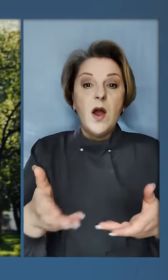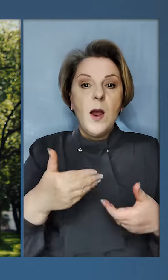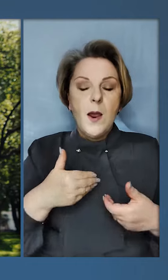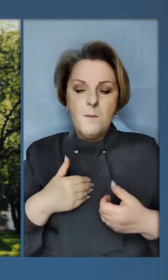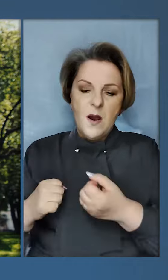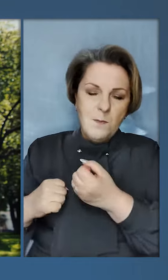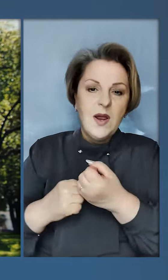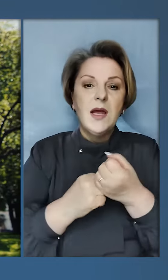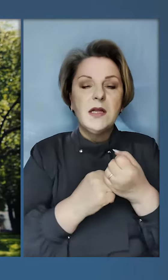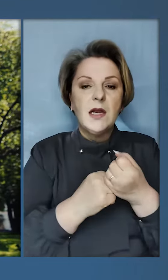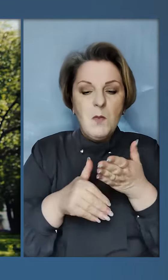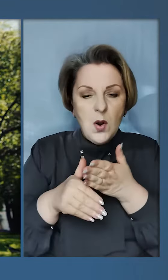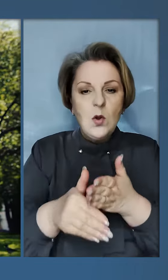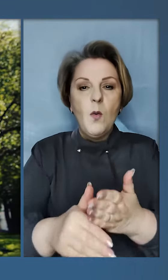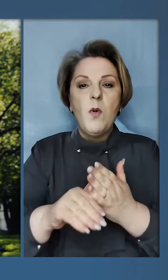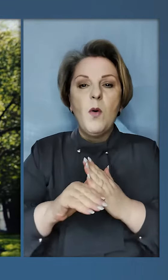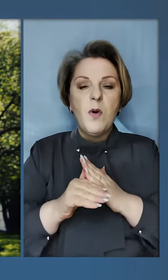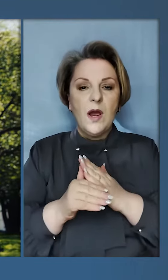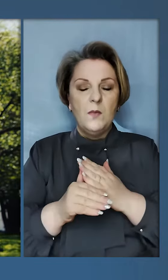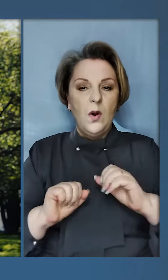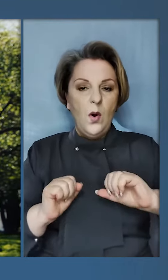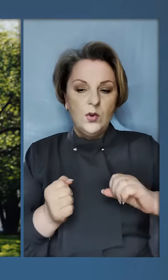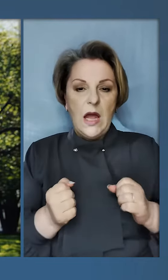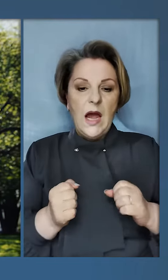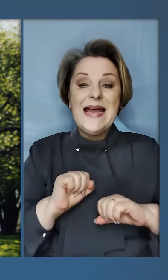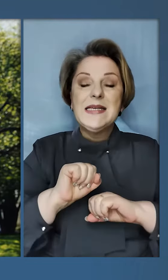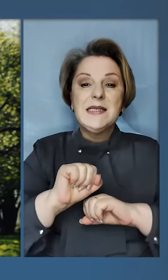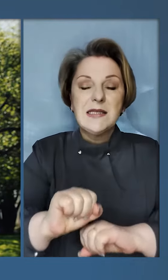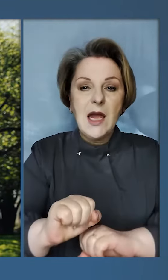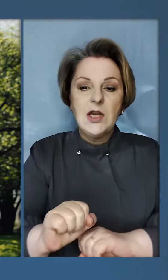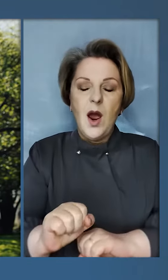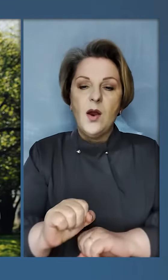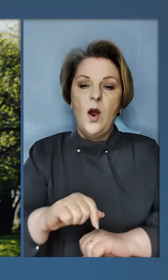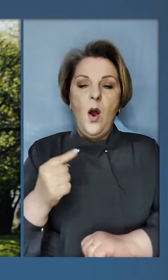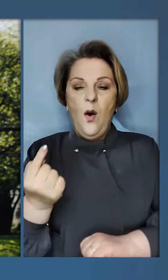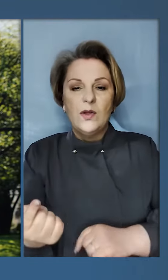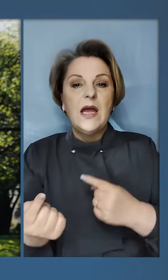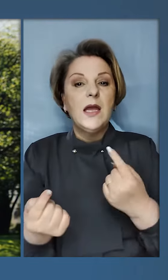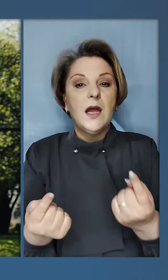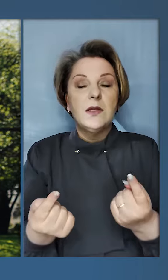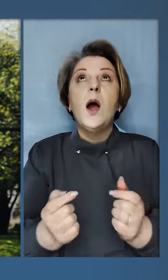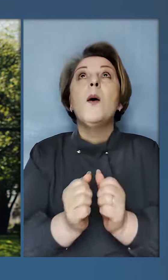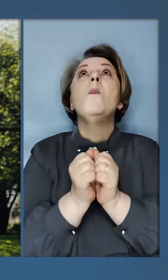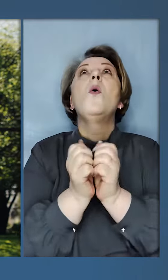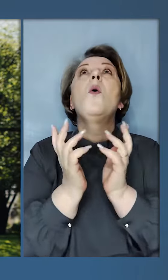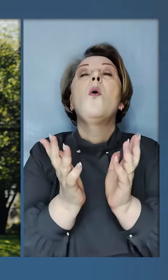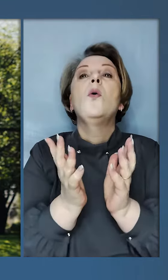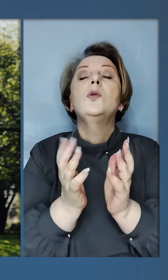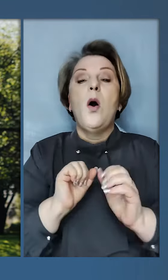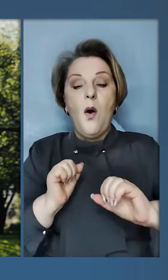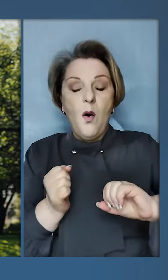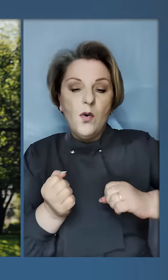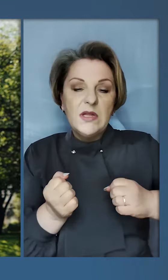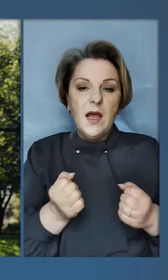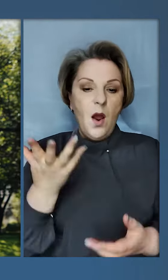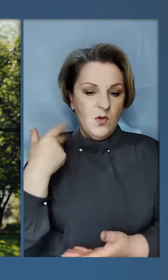ми підтримуємо, допомагаємо один одному, захищаємо один одного, молимось один за